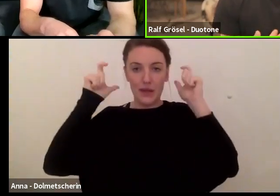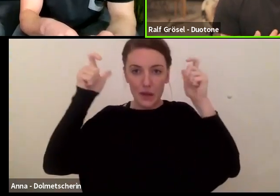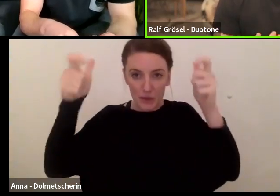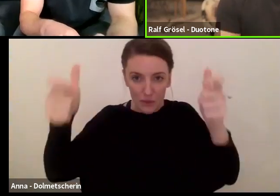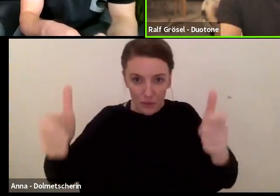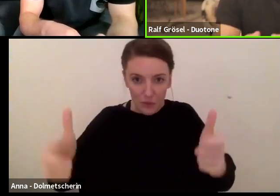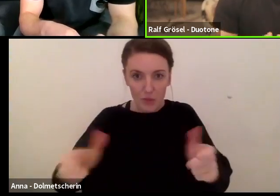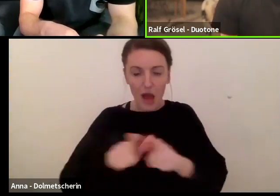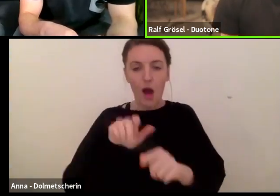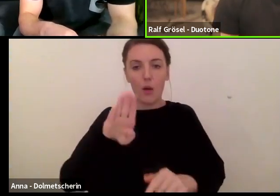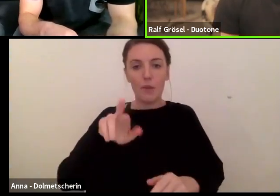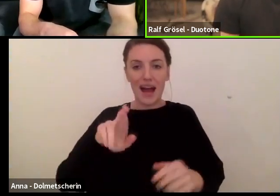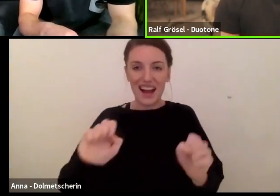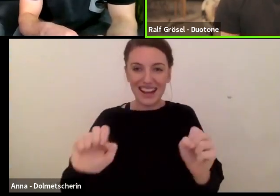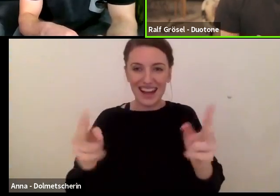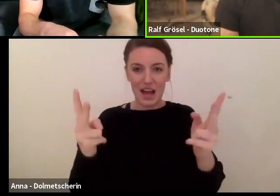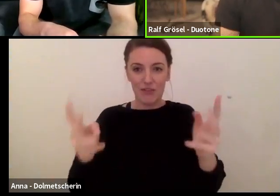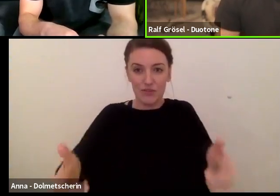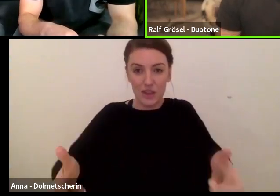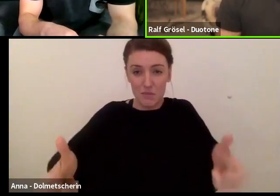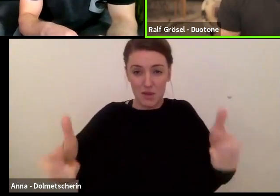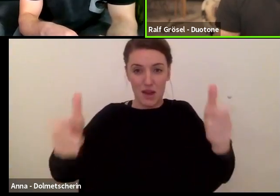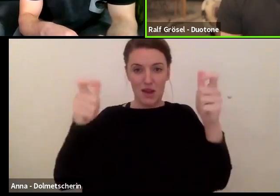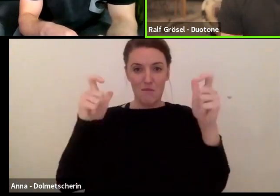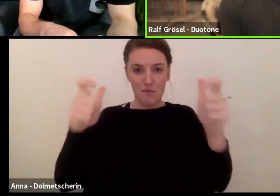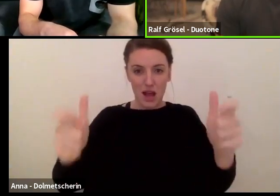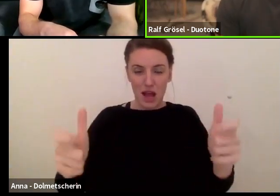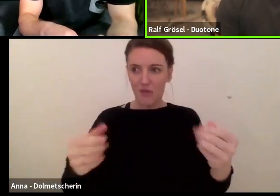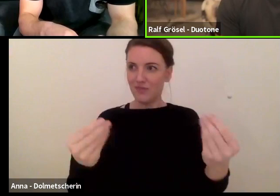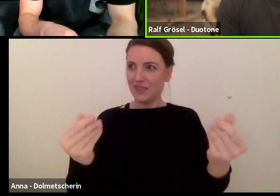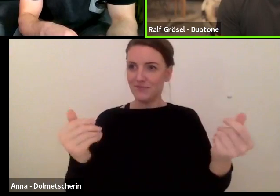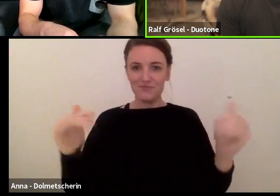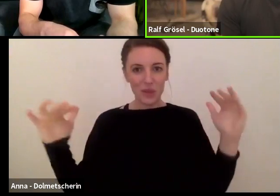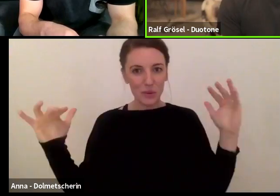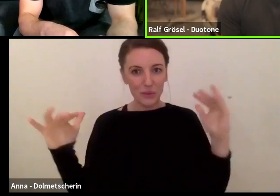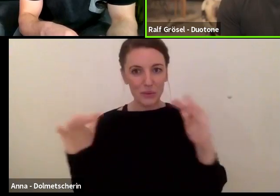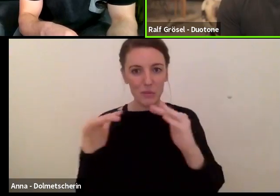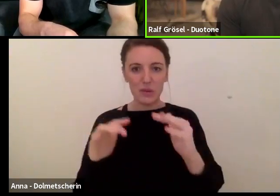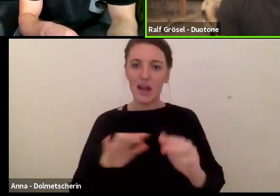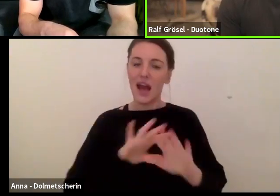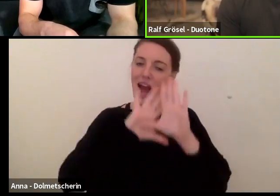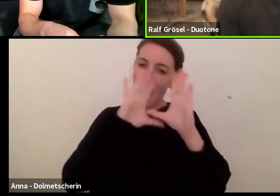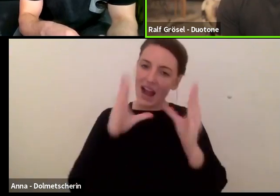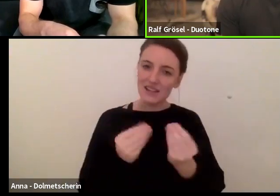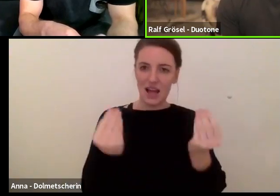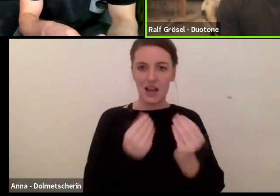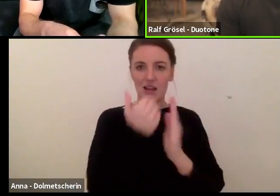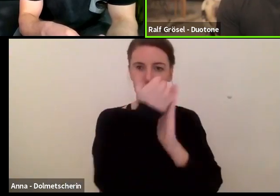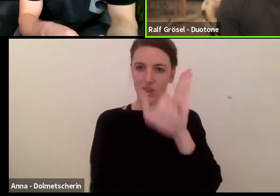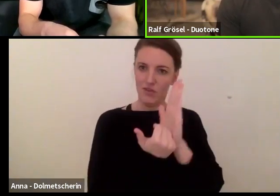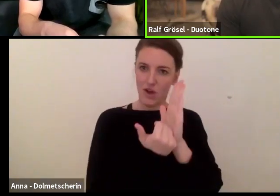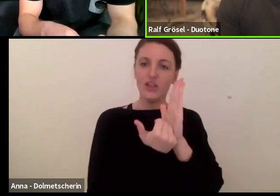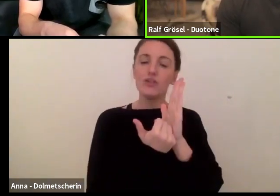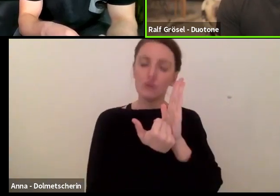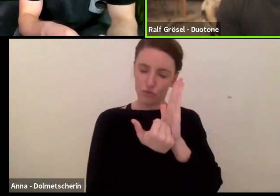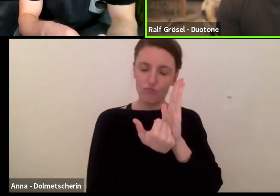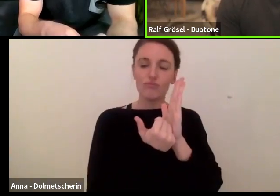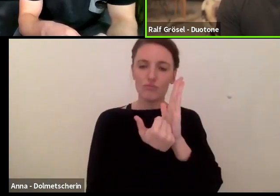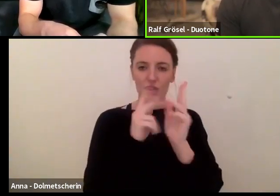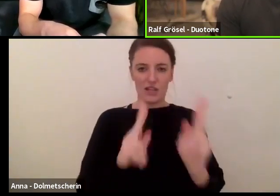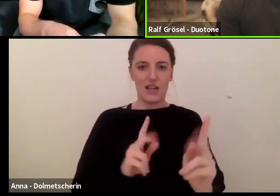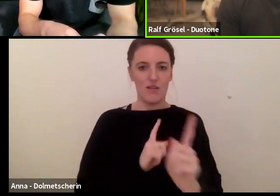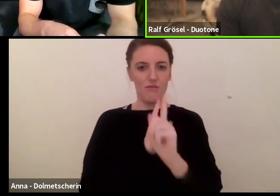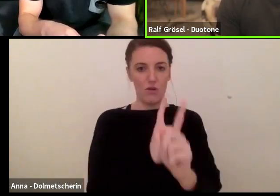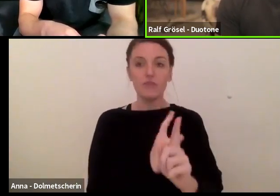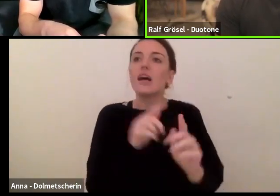Barkräfte du hast, also wie viele Cheating-Force hast, wie viele Barkräfte grundsätzlich anfallen. Das sind alles Parameter, die man heutzutage ohne weiteres